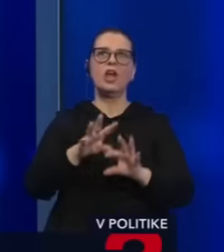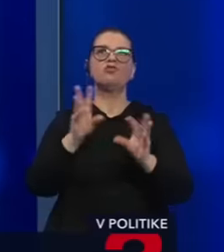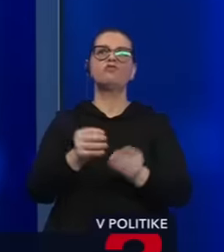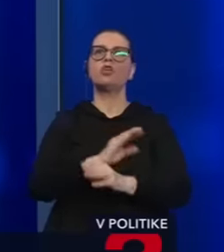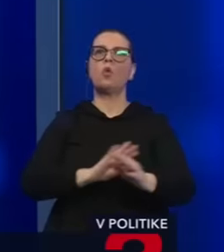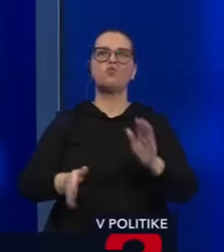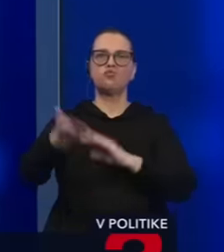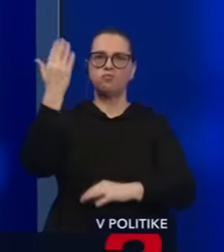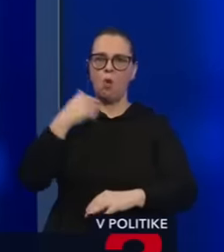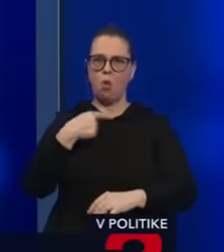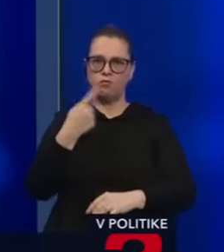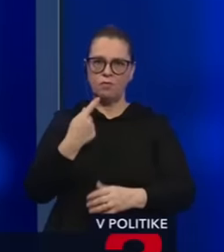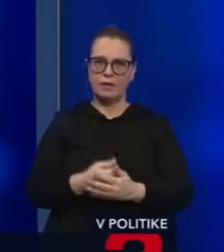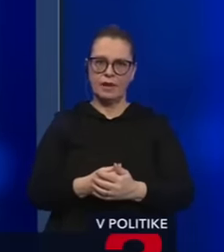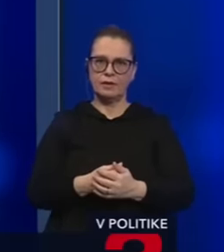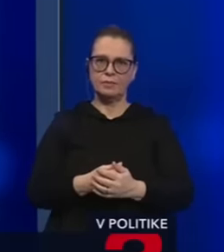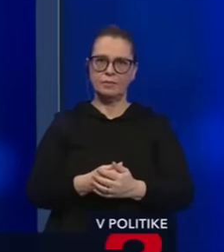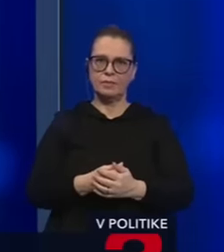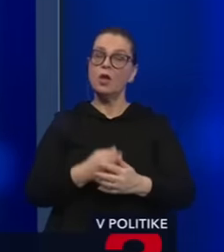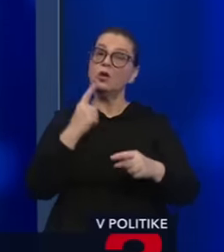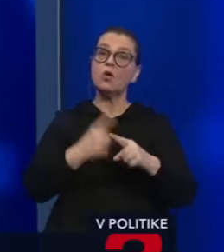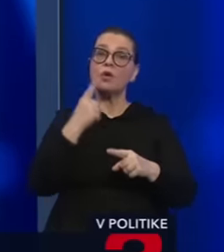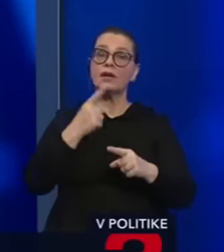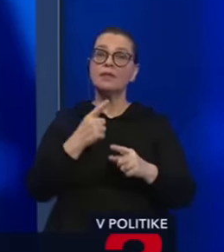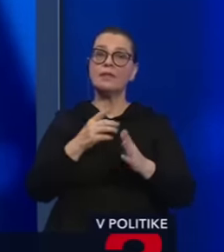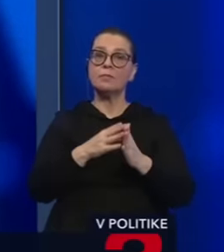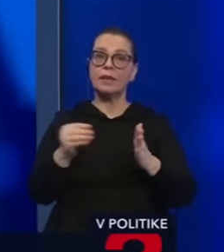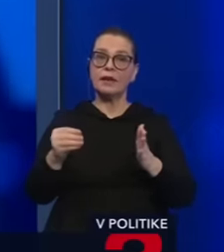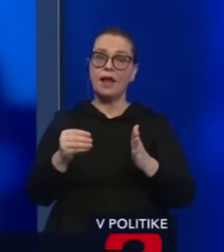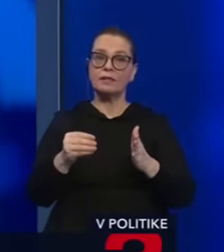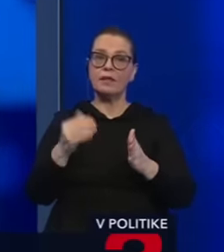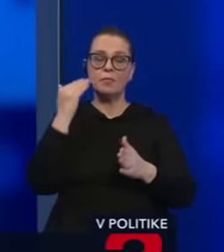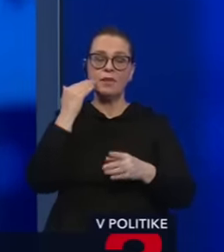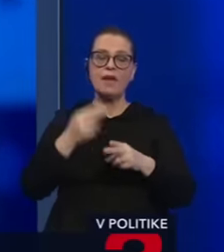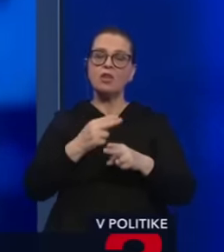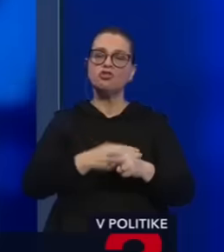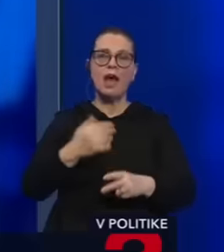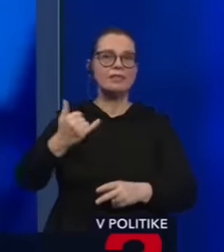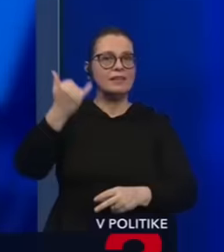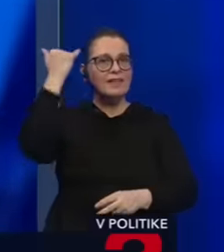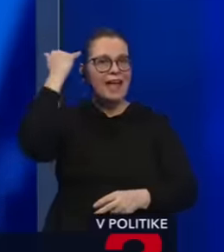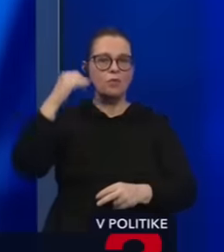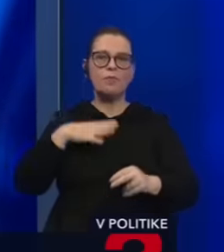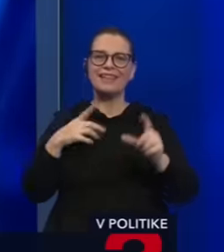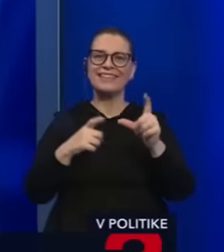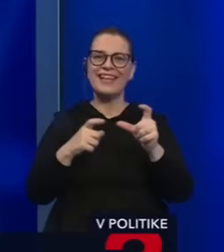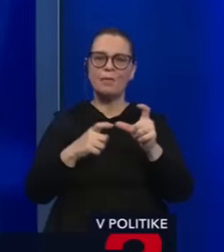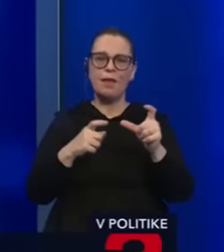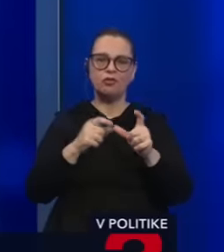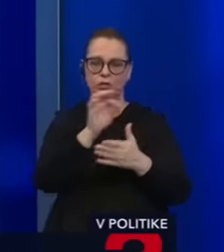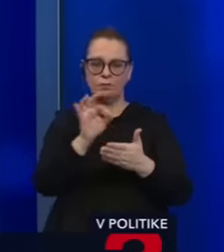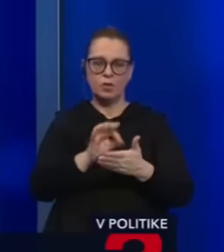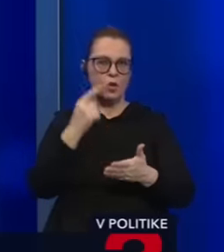povedané. Zoberme si konkrétne príklady, ktoré myslím, že spísal pán Sepeši, bývalý štátny tajomník, kde jednoznačne poukázal na